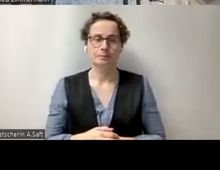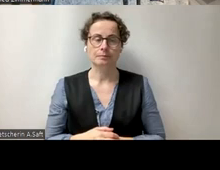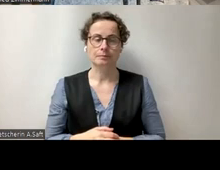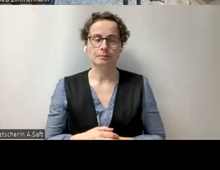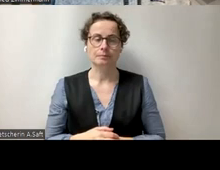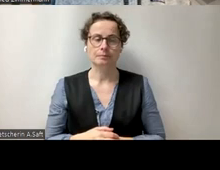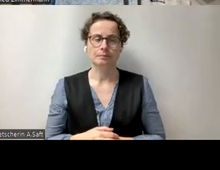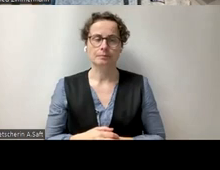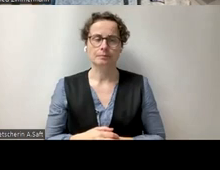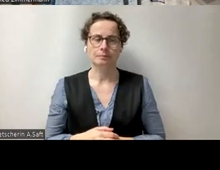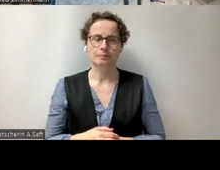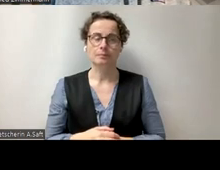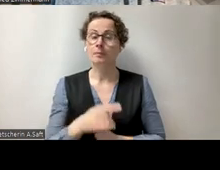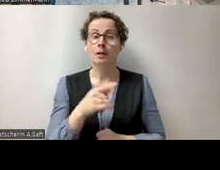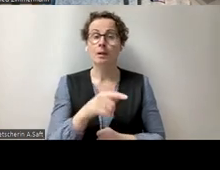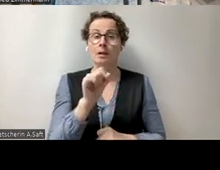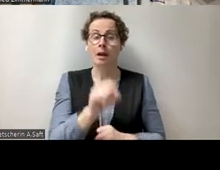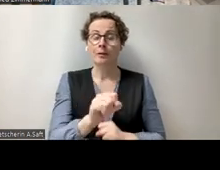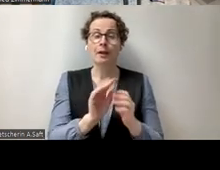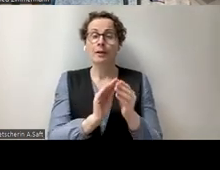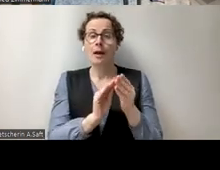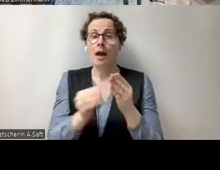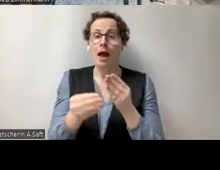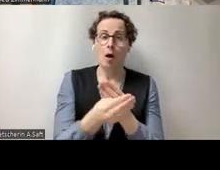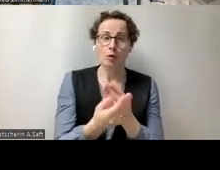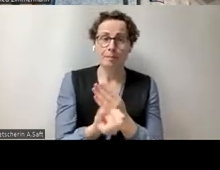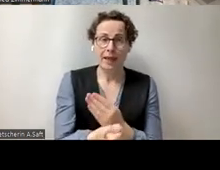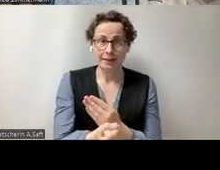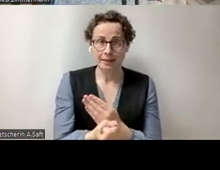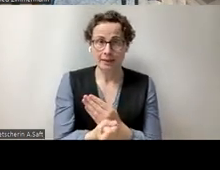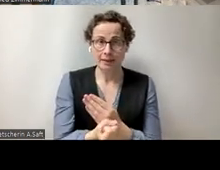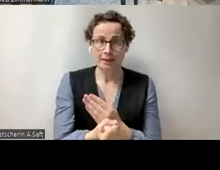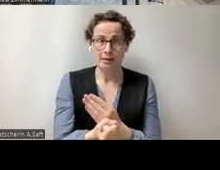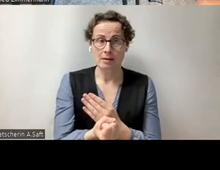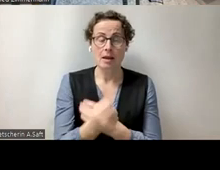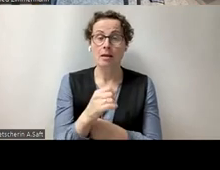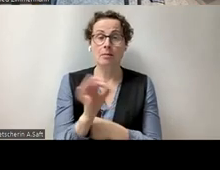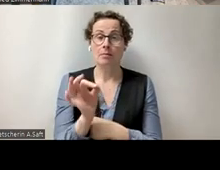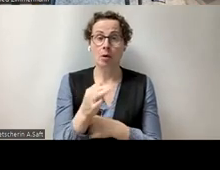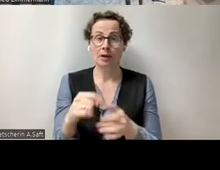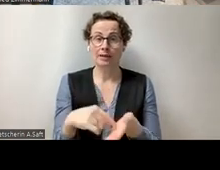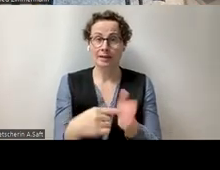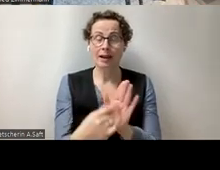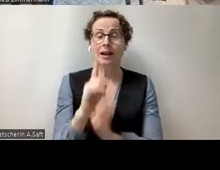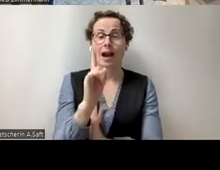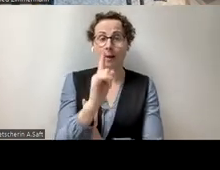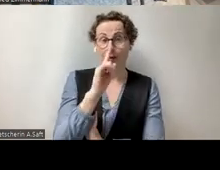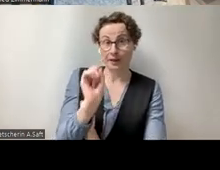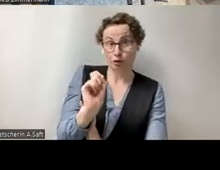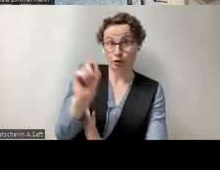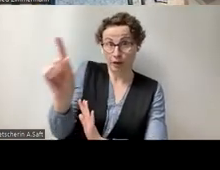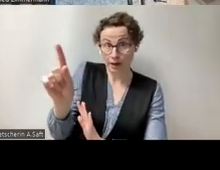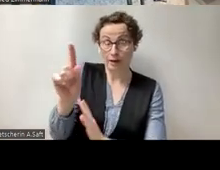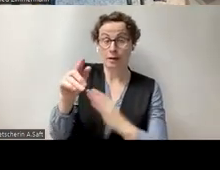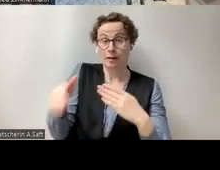nicht gezeigt wird während meiner Vorführung. Aber wenn ich sie verschicke, dann wäre es besser, ich